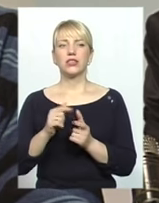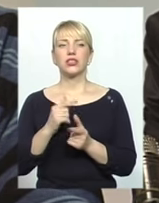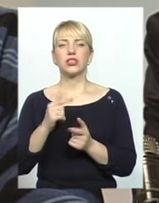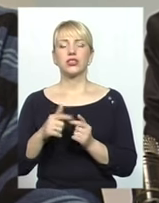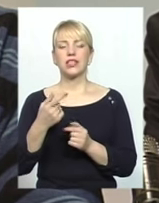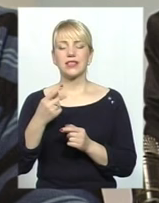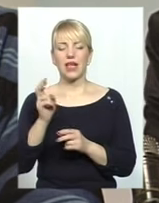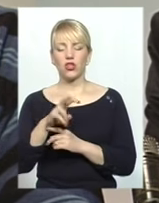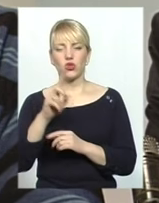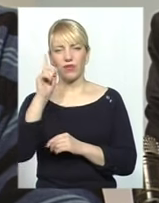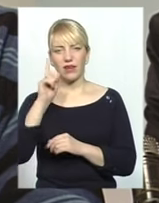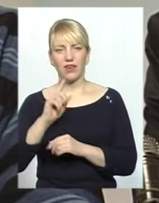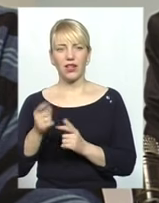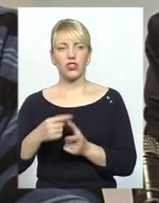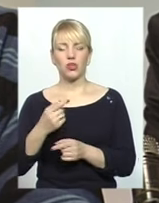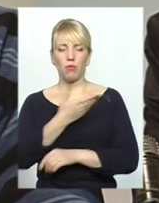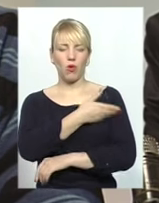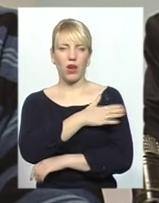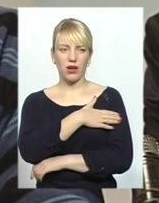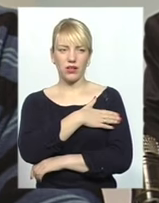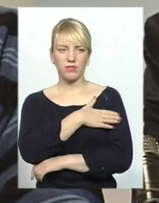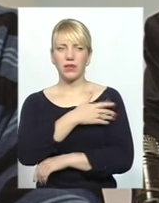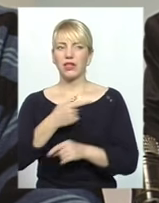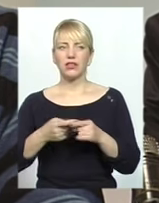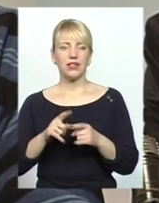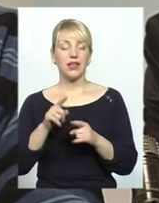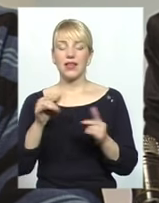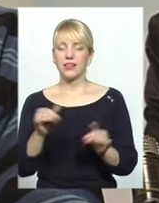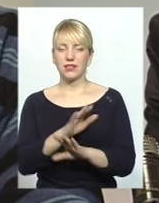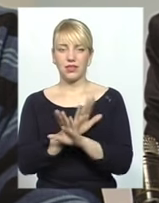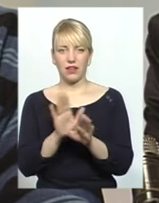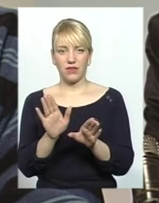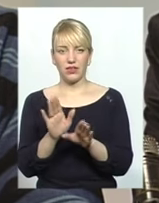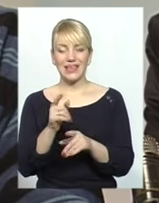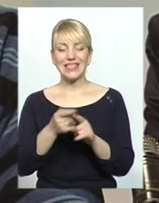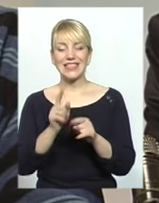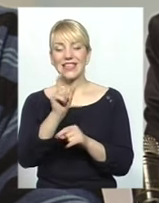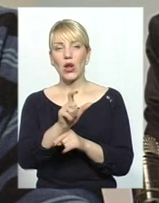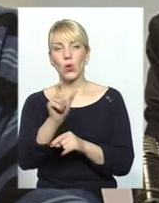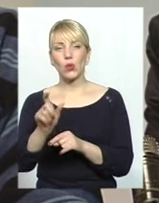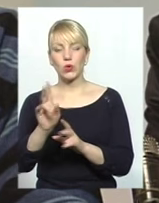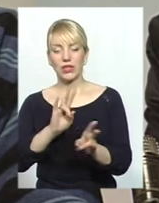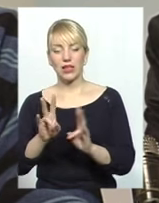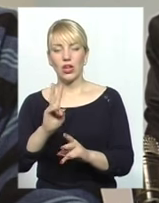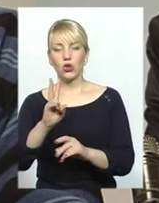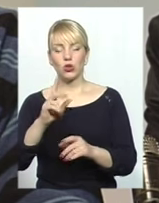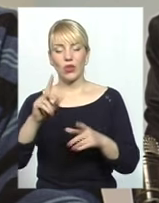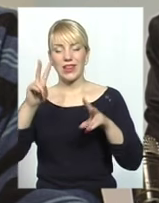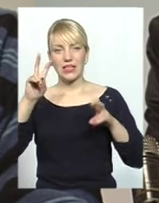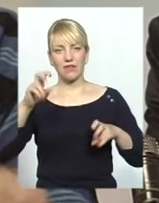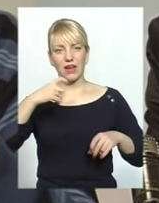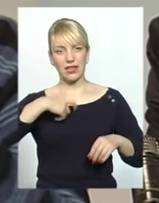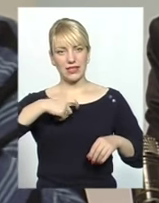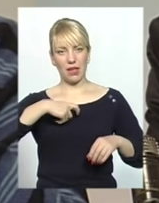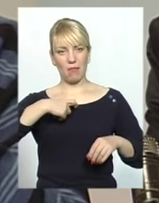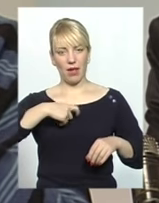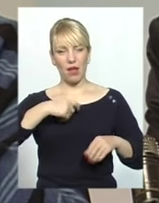зайшов єврей, або це зайшов там поляк і так далі. І може це зовсім не цікавити. Це ті люди, які називають себе мусульманами і